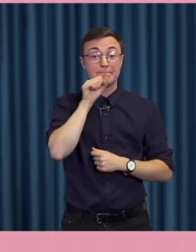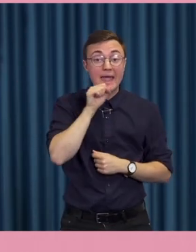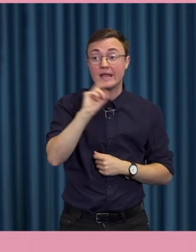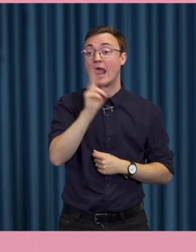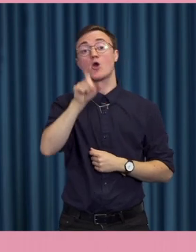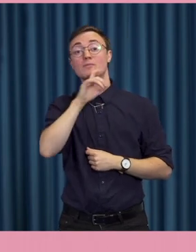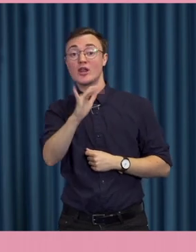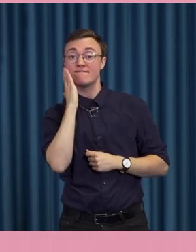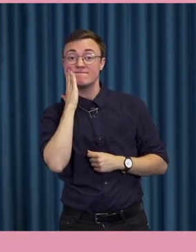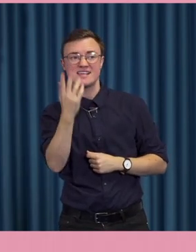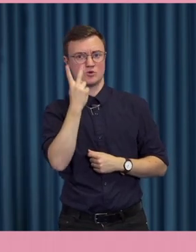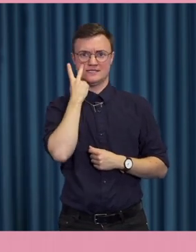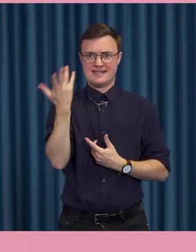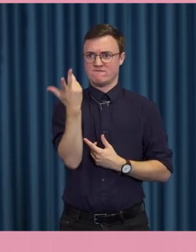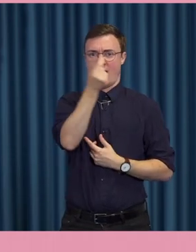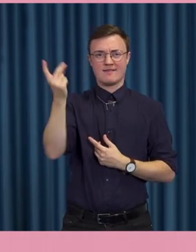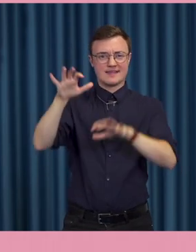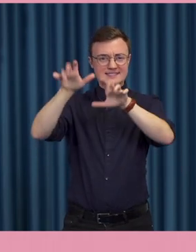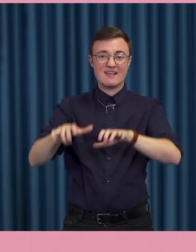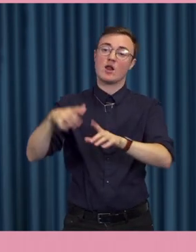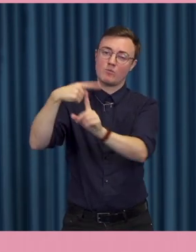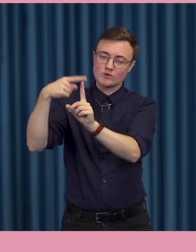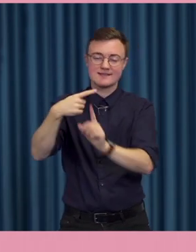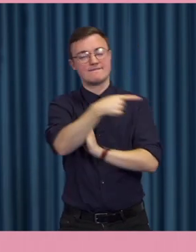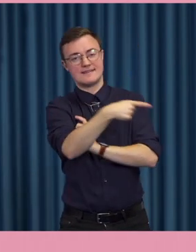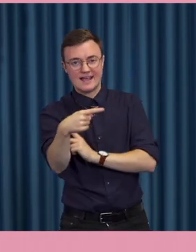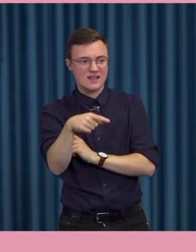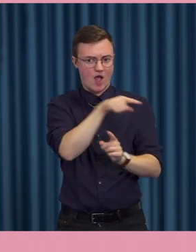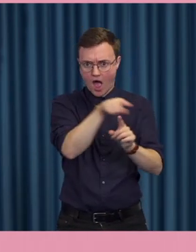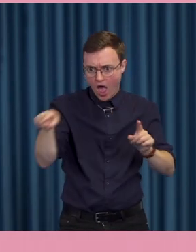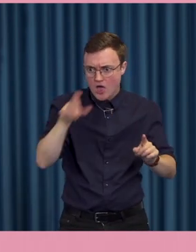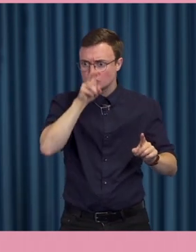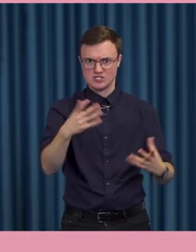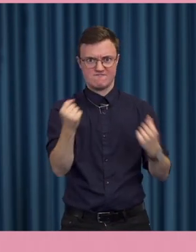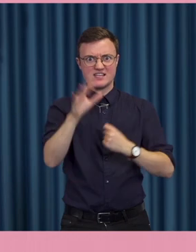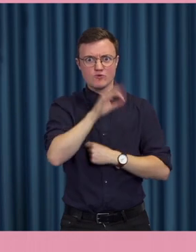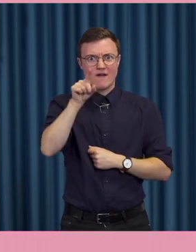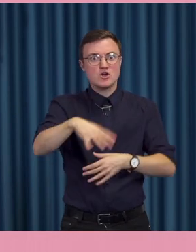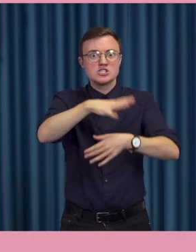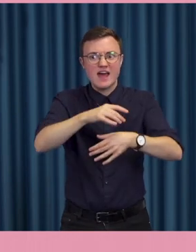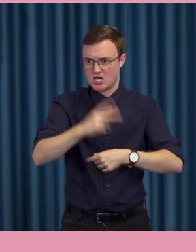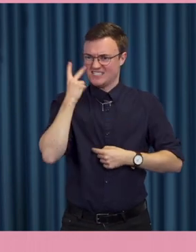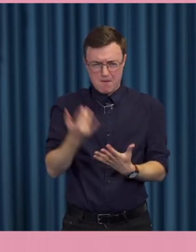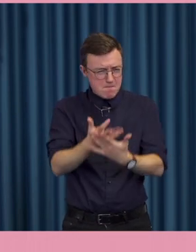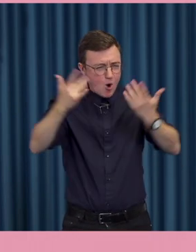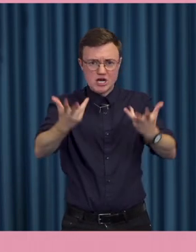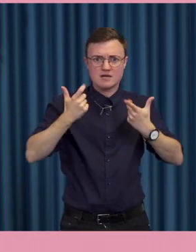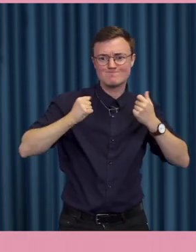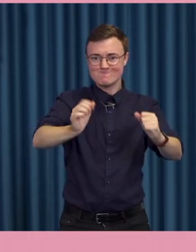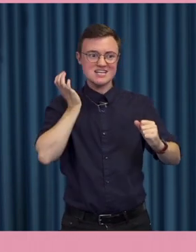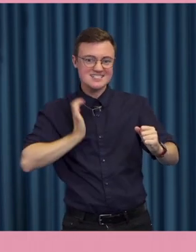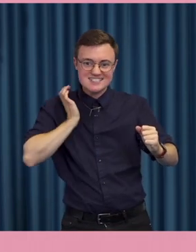Facebook. Jag ser vad man skriver, både positivt och negativt. Det här är en jätteviktig fråga för Sverige. Jag ser ju hur många det är som har engagerat sig.